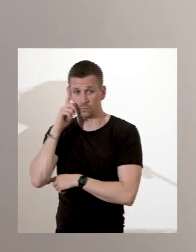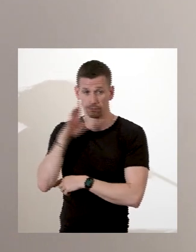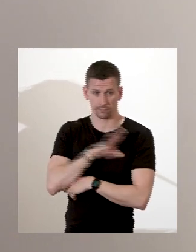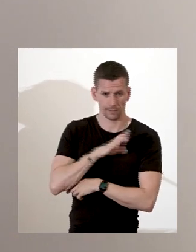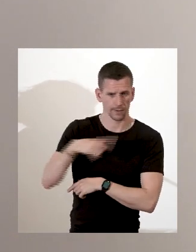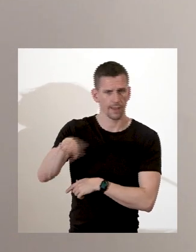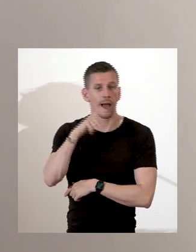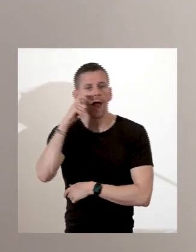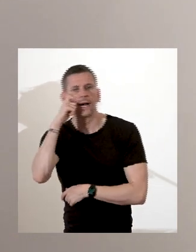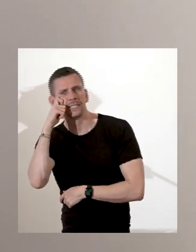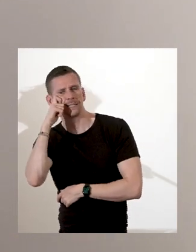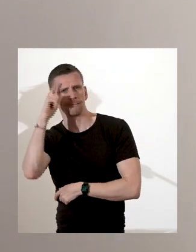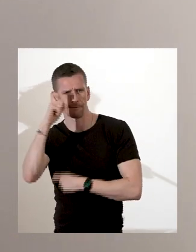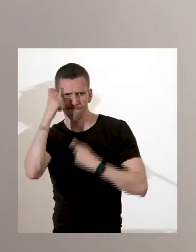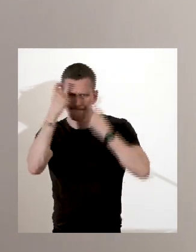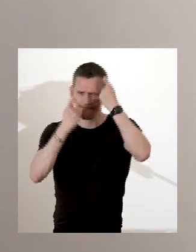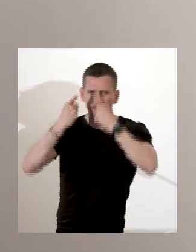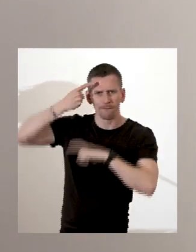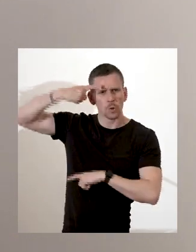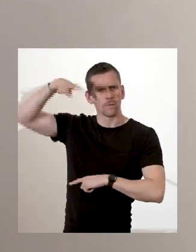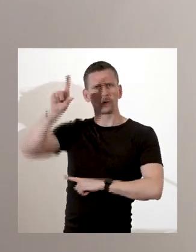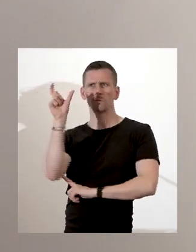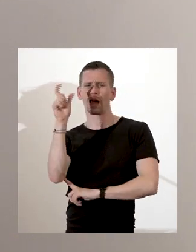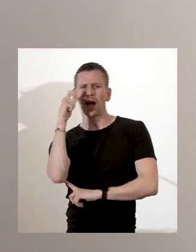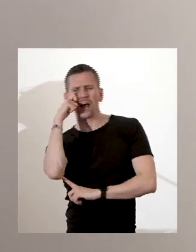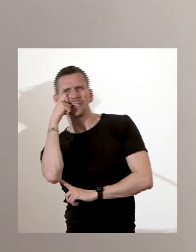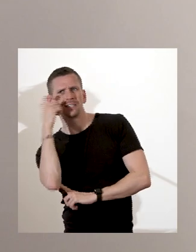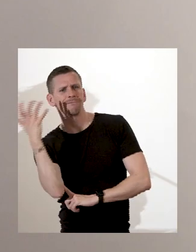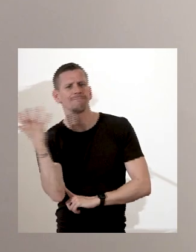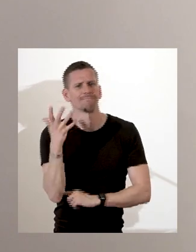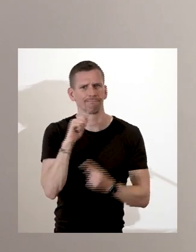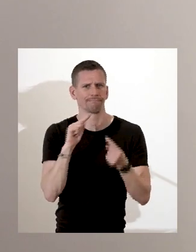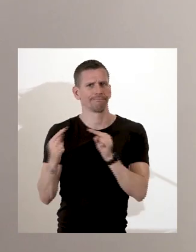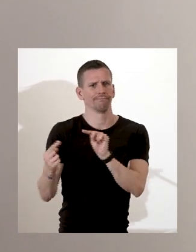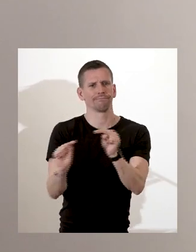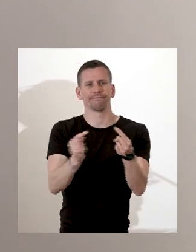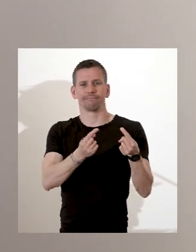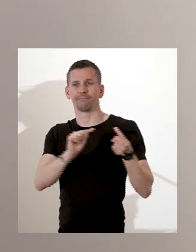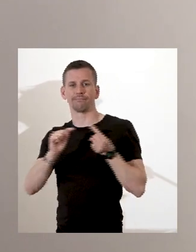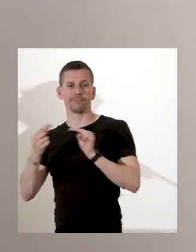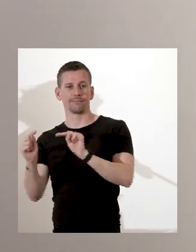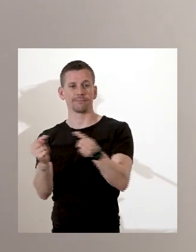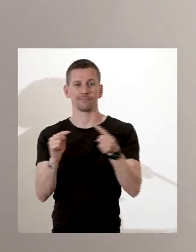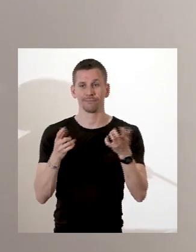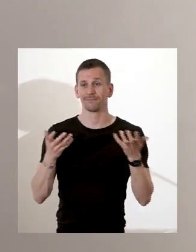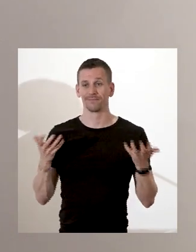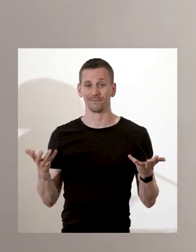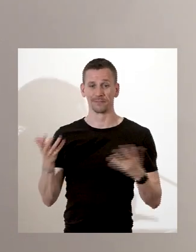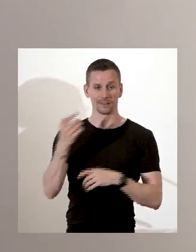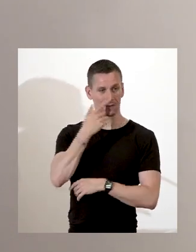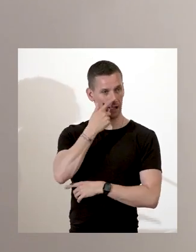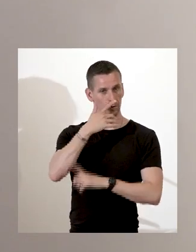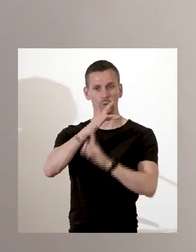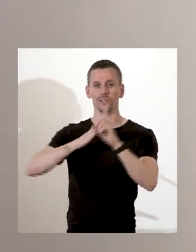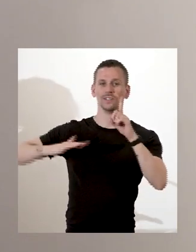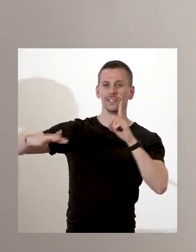dénote un préjugé de couleur, qui permet de voir que, même pour une société qui n pas caractérisée par ses